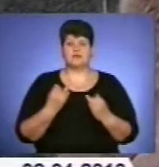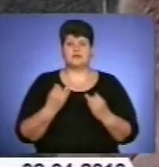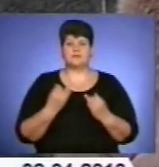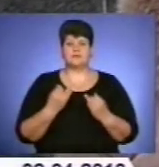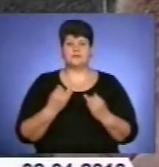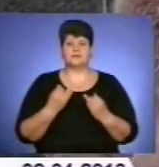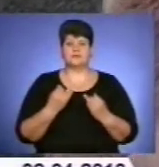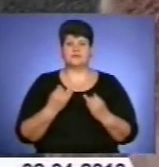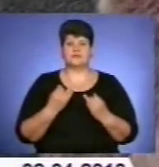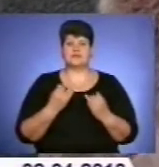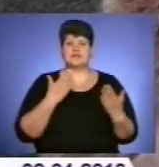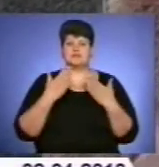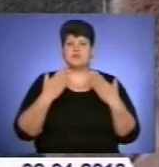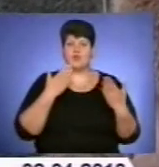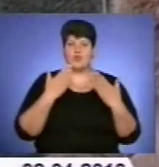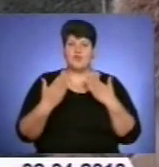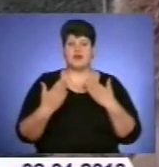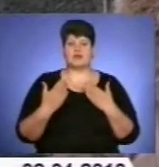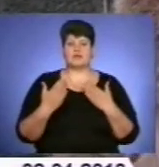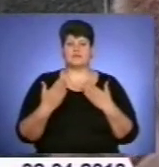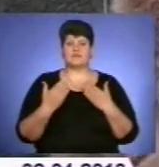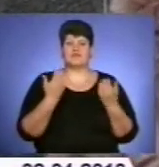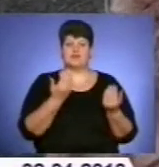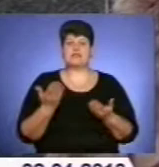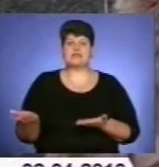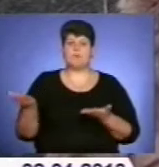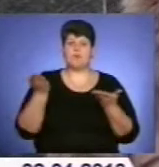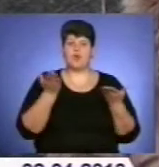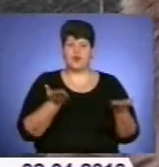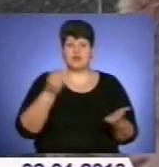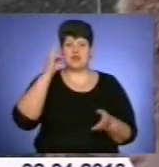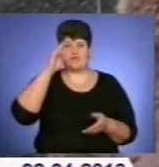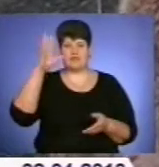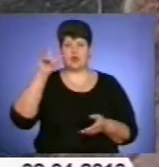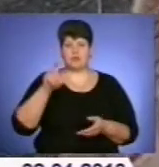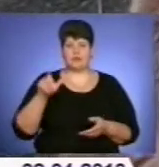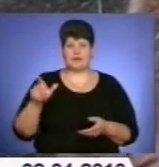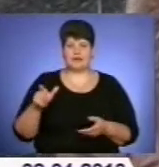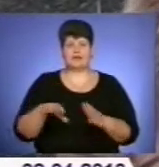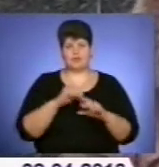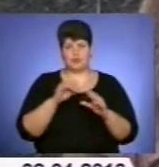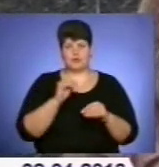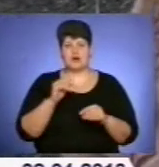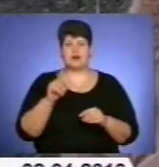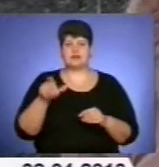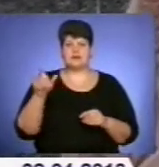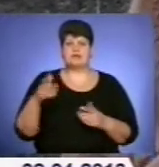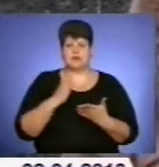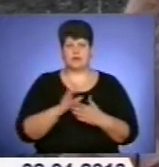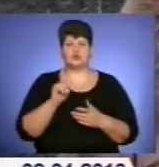спілкування, як ви запрошуєте відомих людей, депутати. Ну є, прошу послухати,